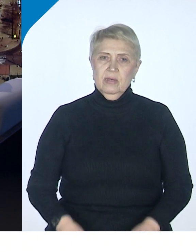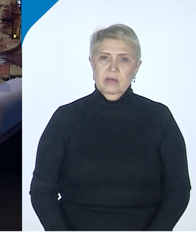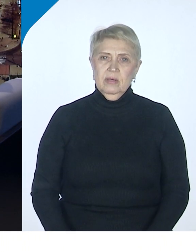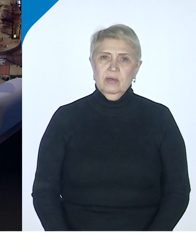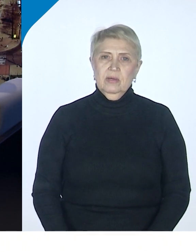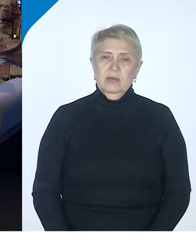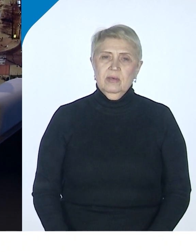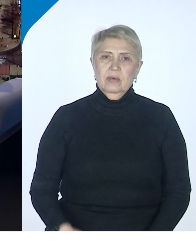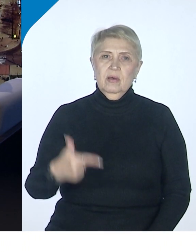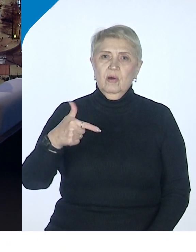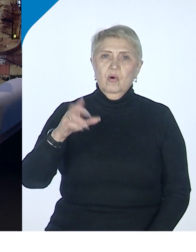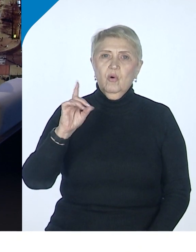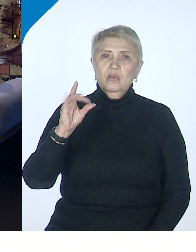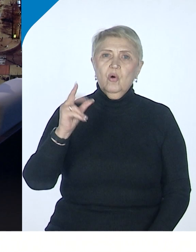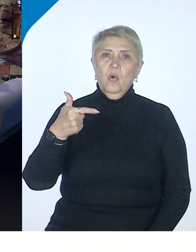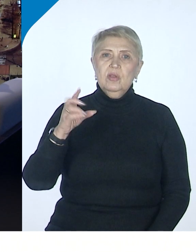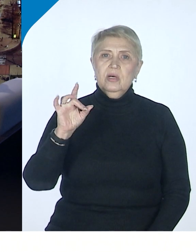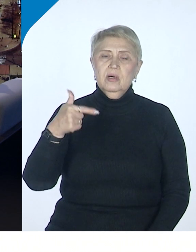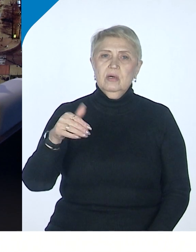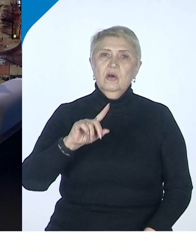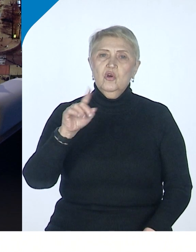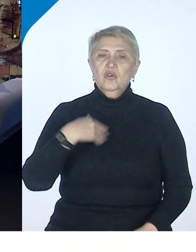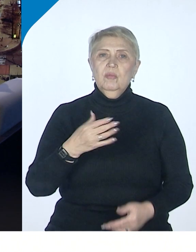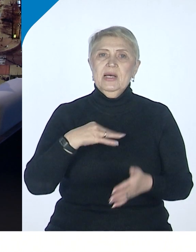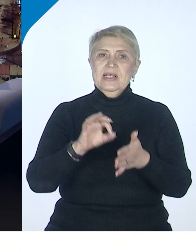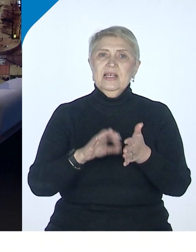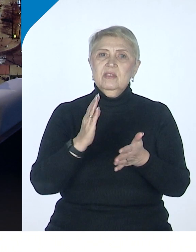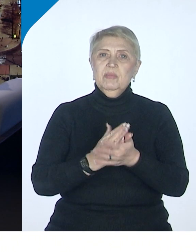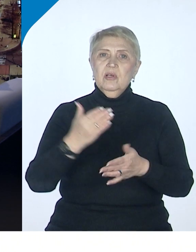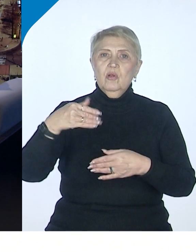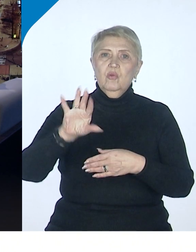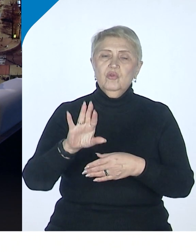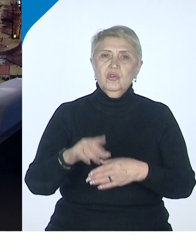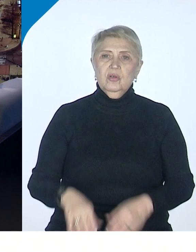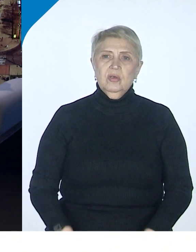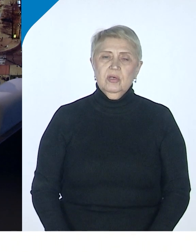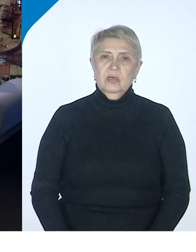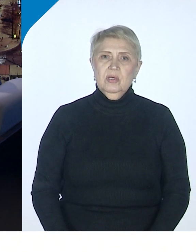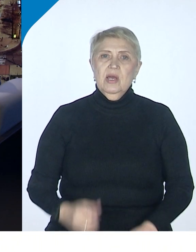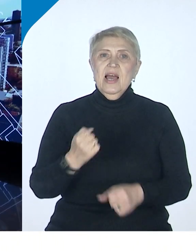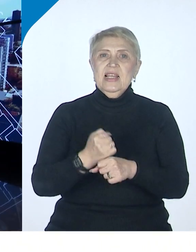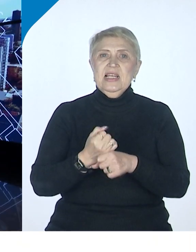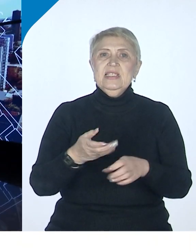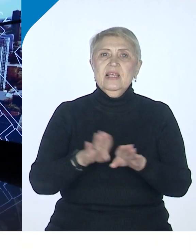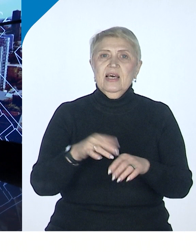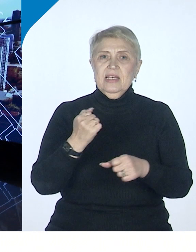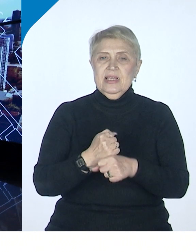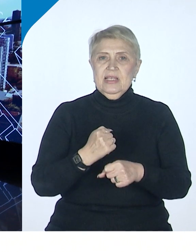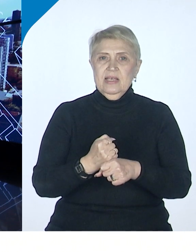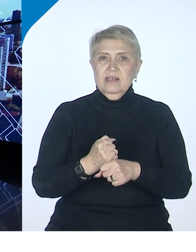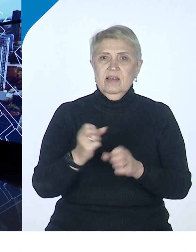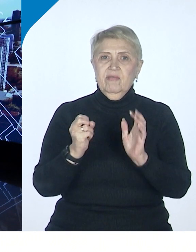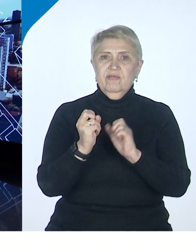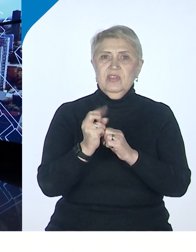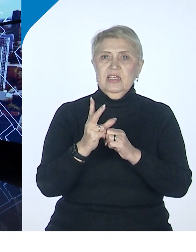не с Гонконгом и Сингапуром, вот сделать так, чтобы здесь было лучше, чем в Гонконге и Сингапуре. Да нельзя этого сделать. Вот в 13